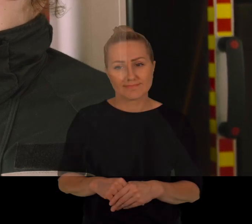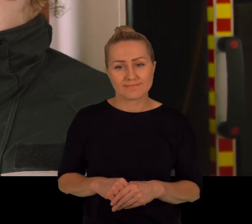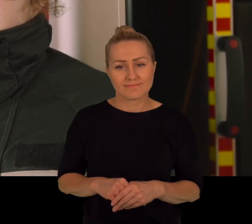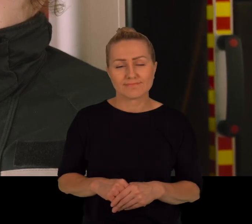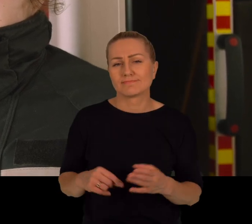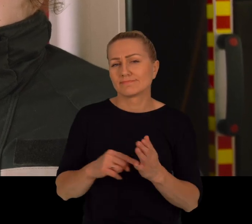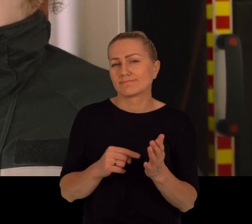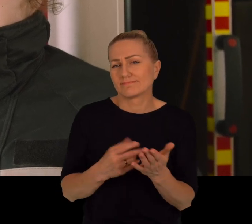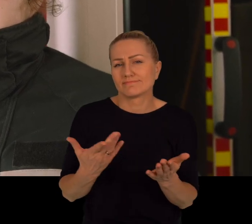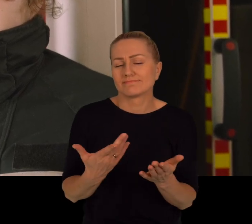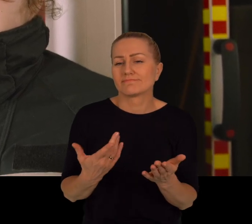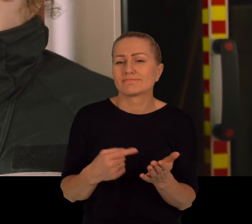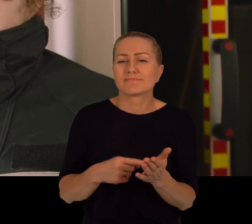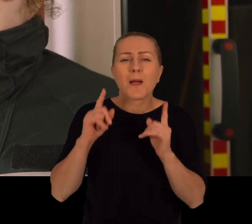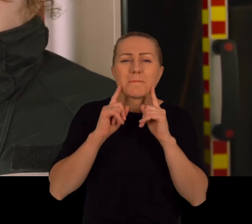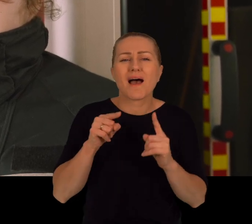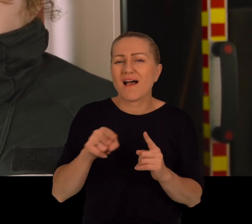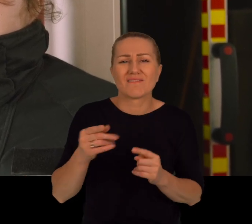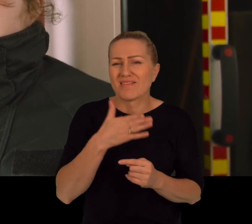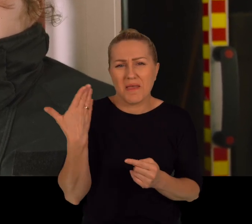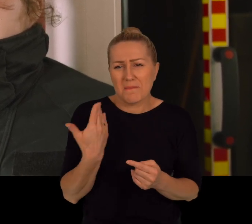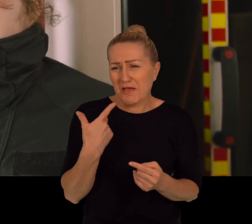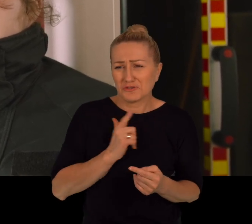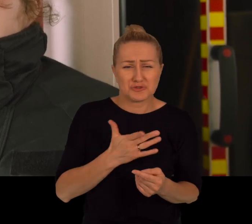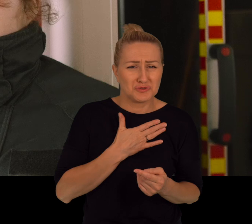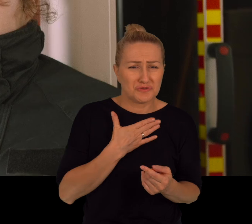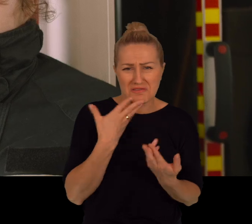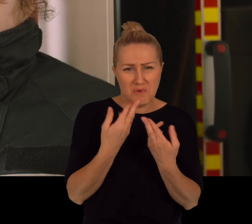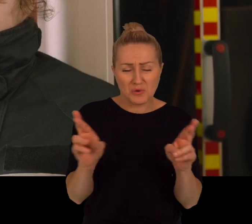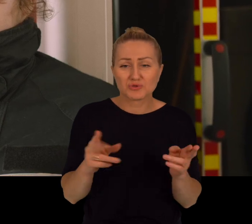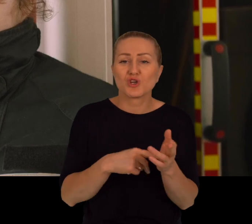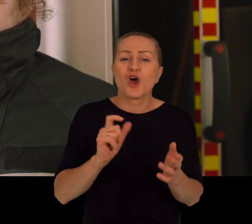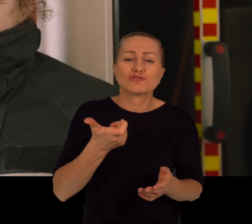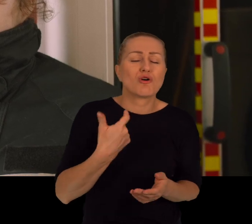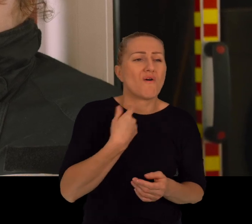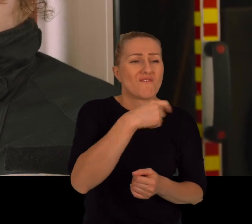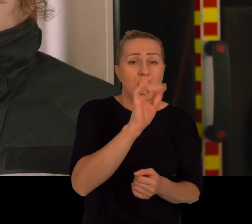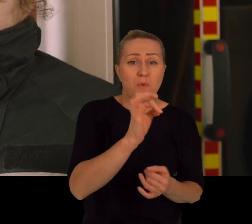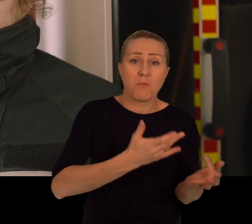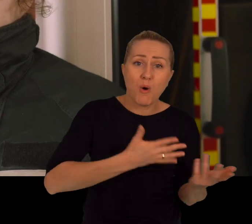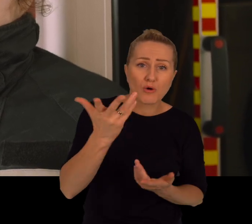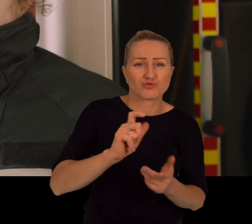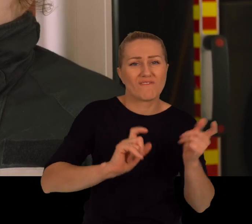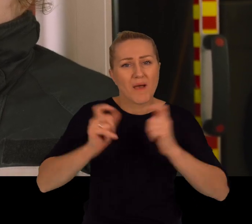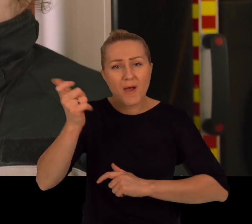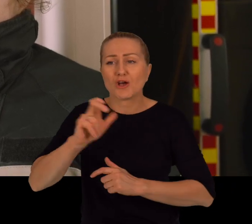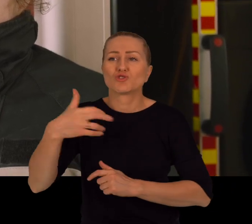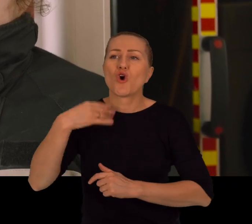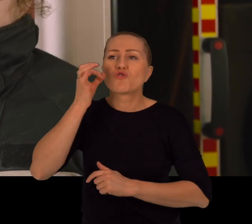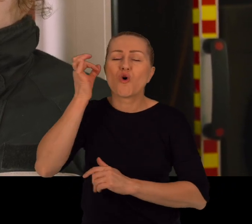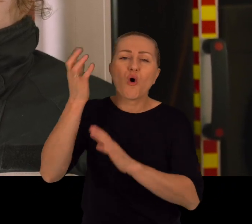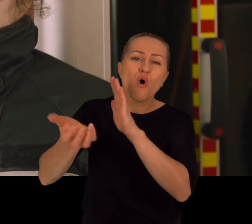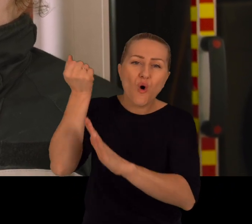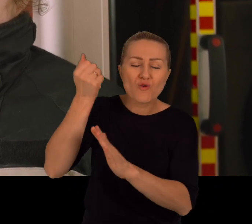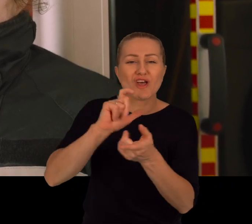Dla nas to nie ma różnicy, do czego wyjeżdżamy. Czy to jest pożar, czy to jest wypadek, czy nie wiem, czy to jest nawet zdjęcie kota z